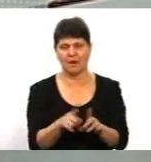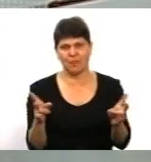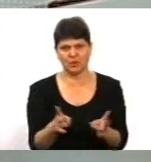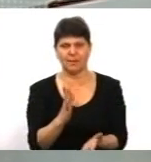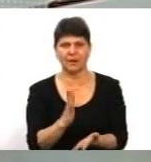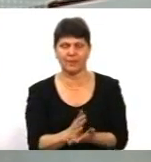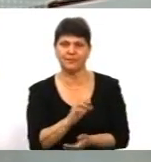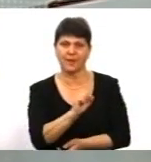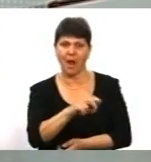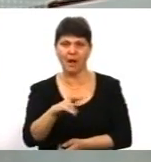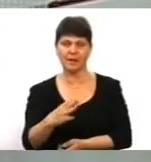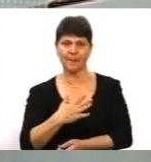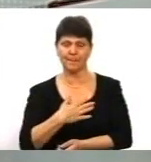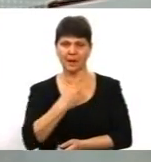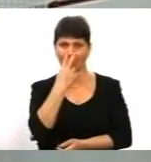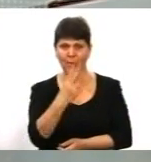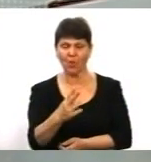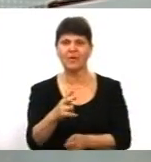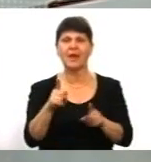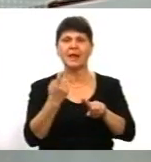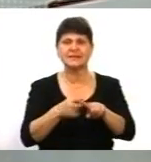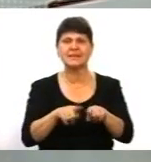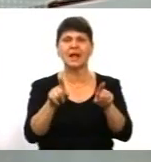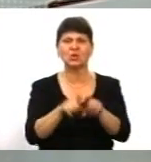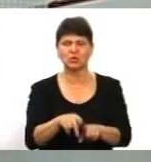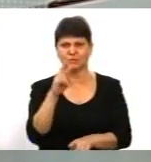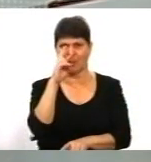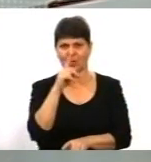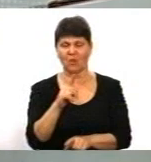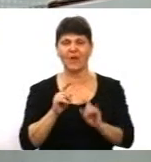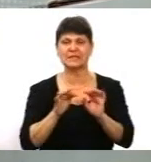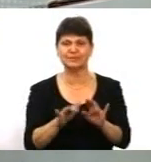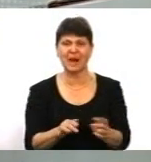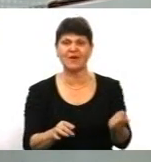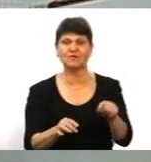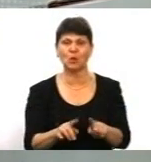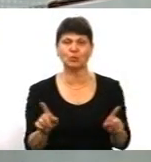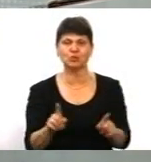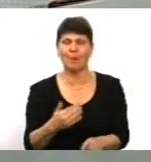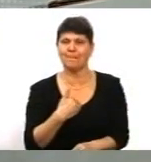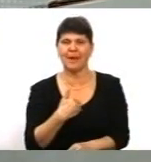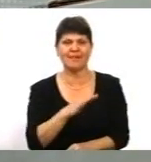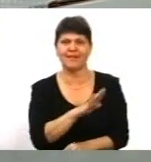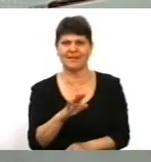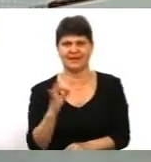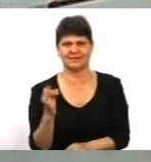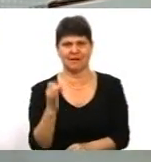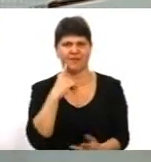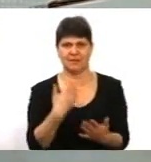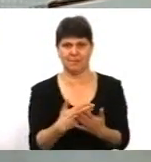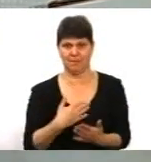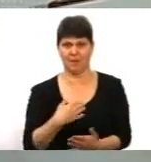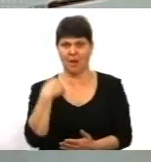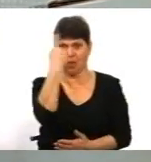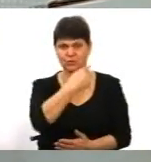на мій погляд, це теж помилкова річ. Справа в тому, що мене не цікавить, наприклад, мене особисто, не